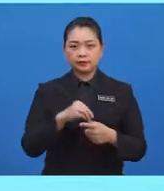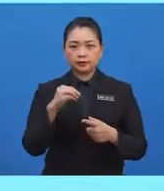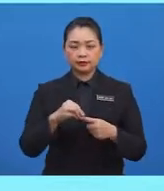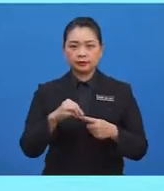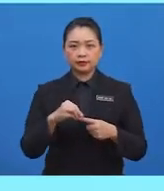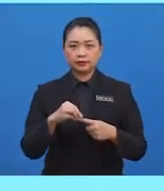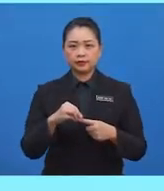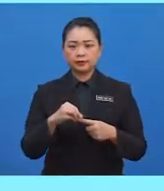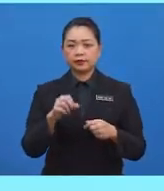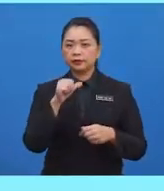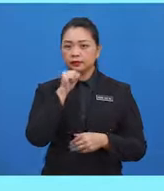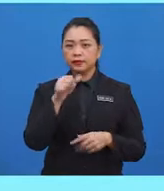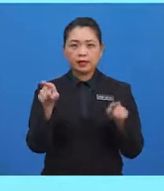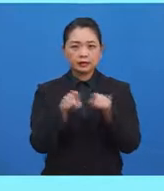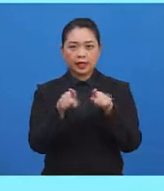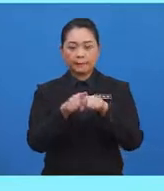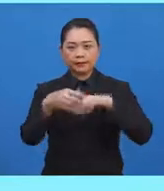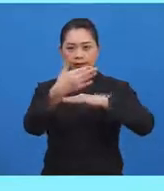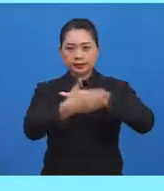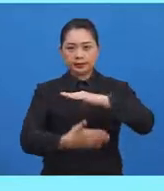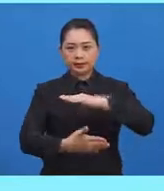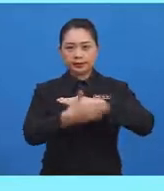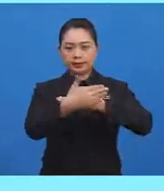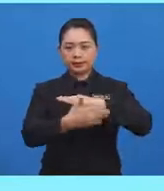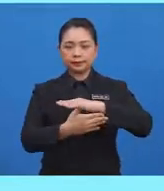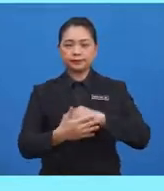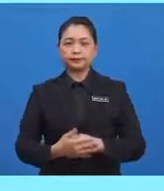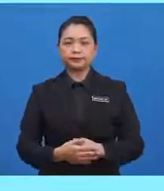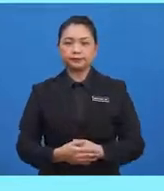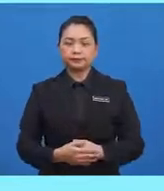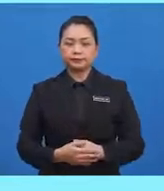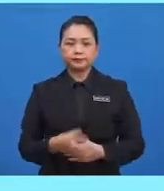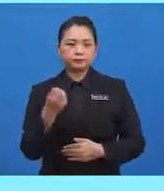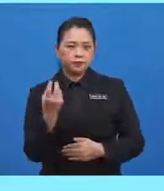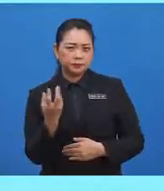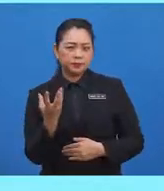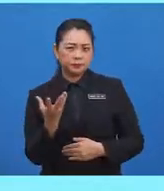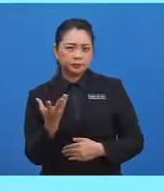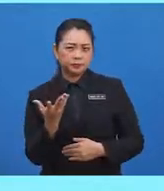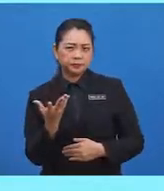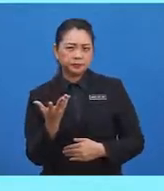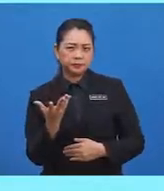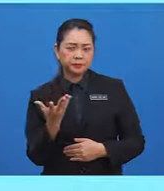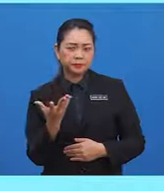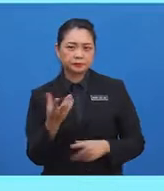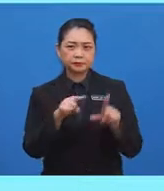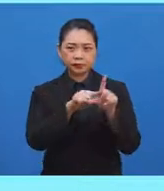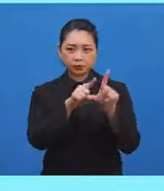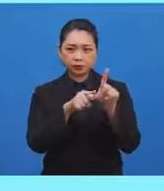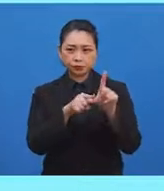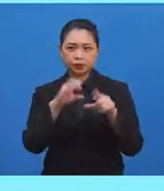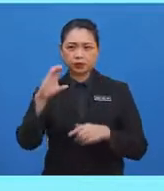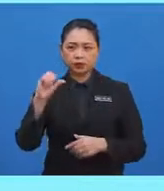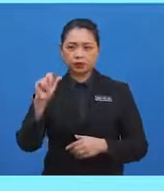Ini pula adalah segi tiga tak sama kaki. Atau kita